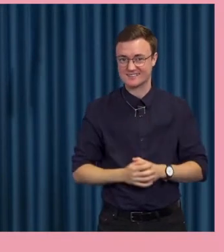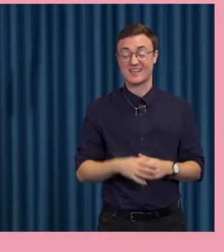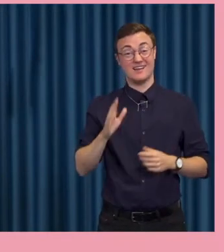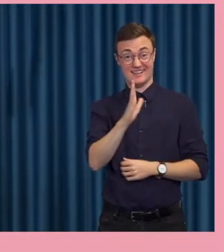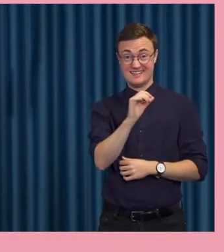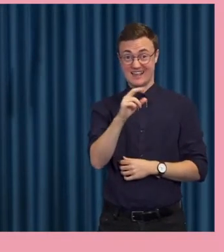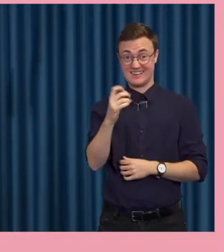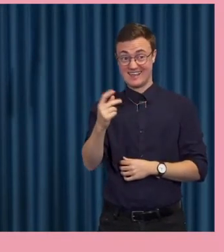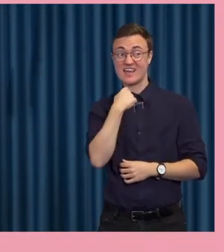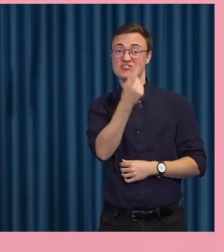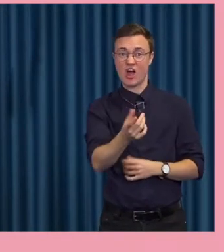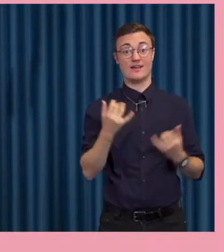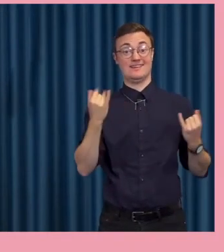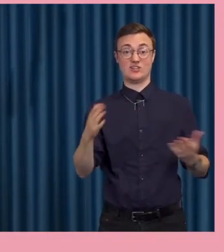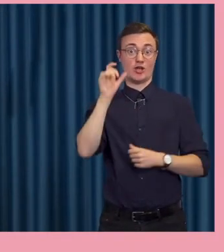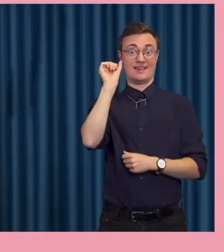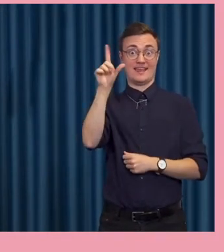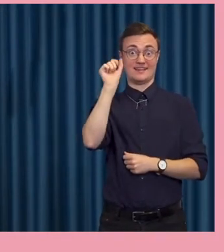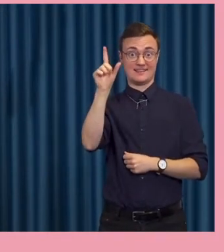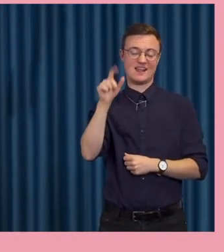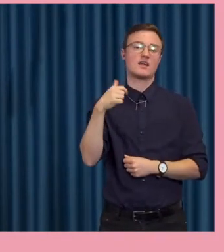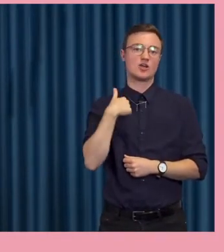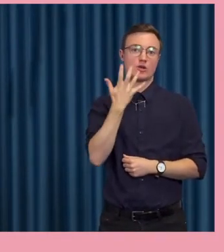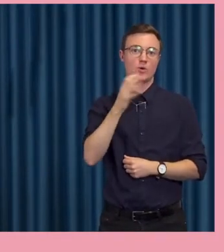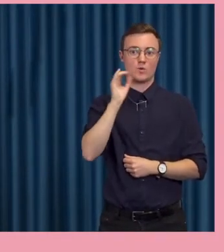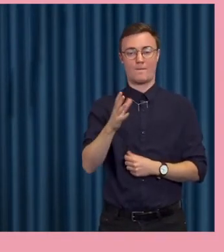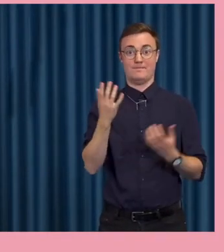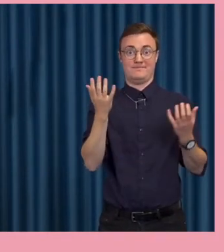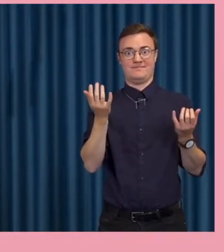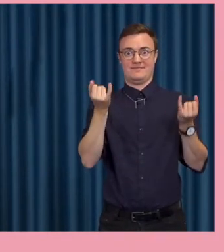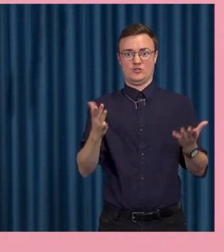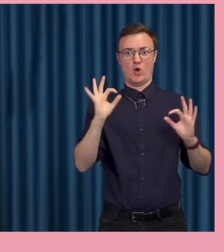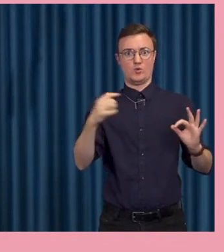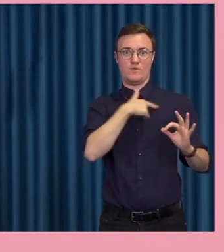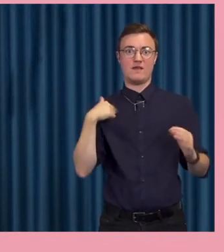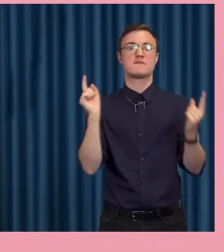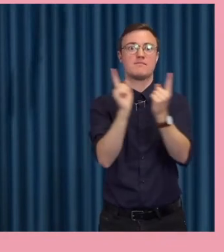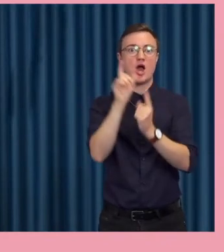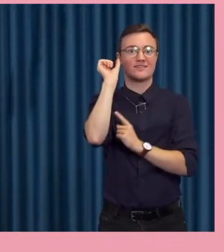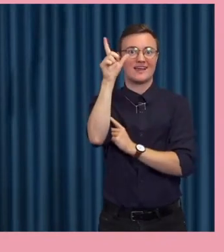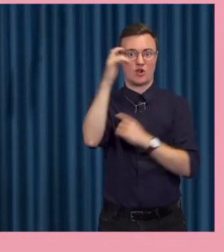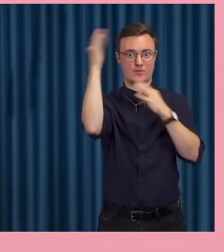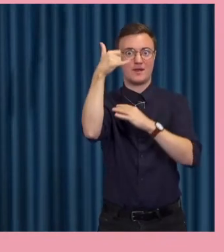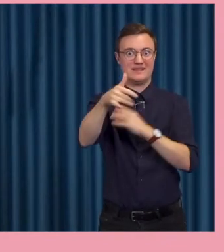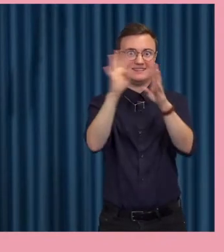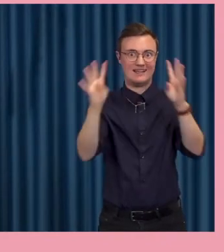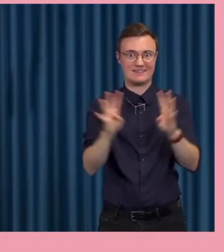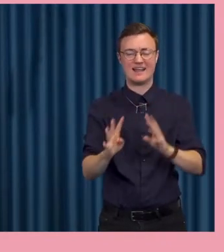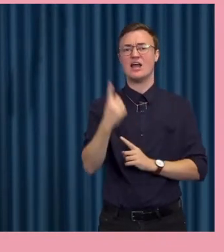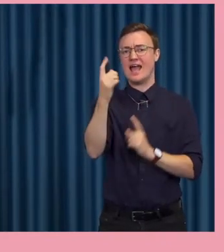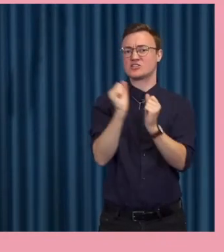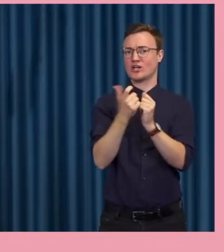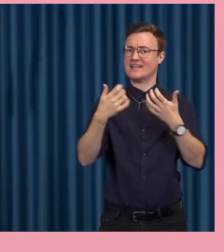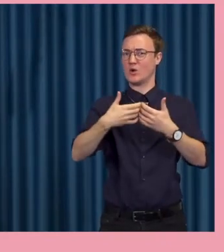Jannic är inne på, är ju liksom dagens digitalisering jag pratar om. Alltså hur möter vi digitala saker? En sak som är skillnad med mitt